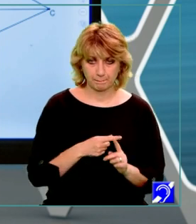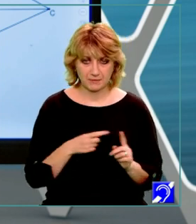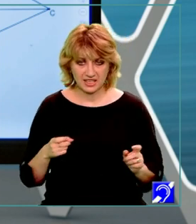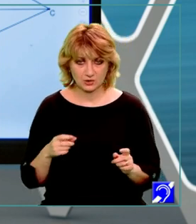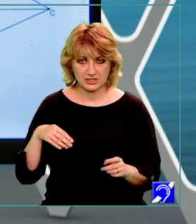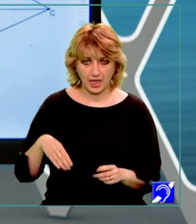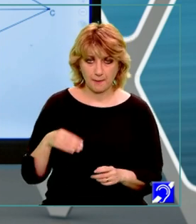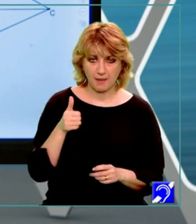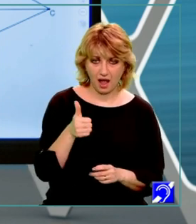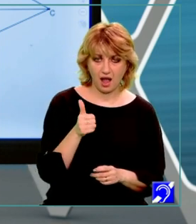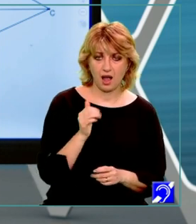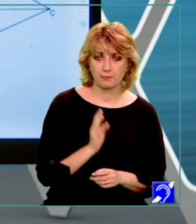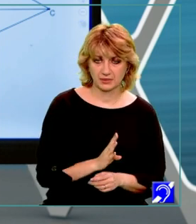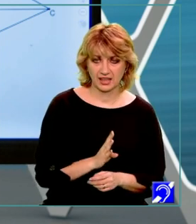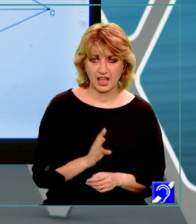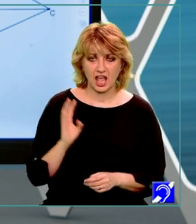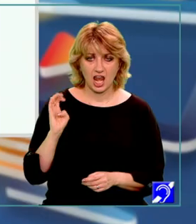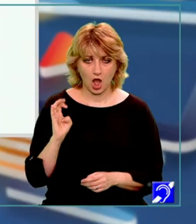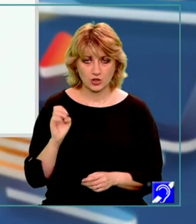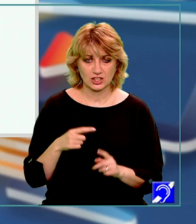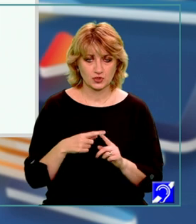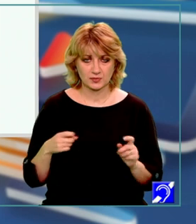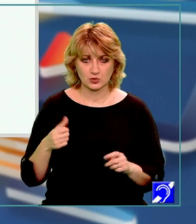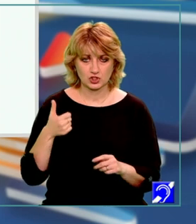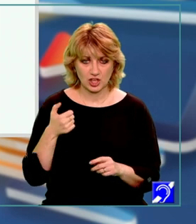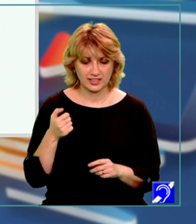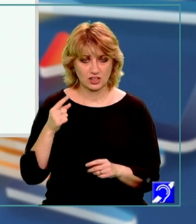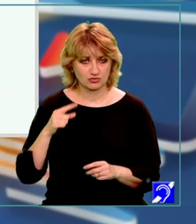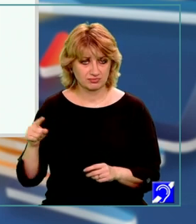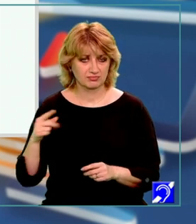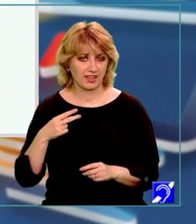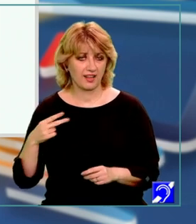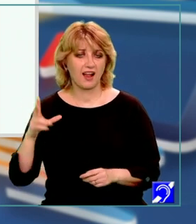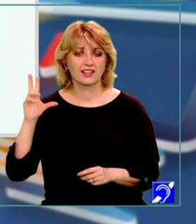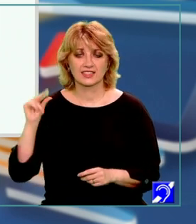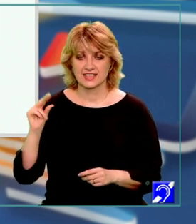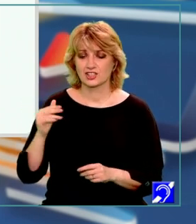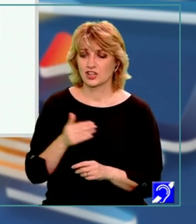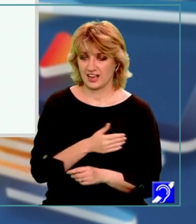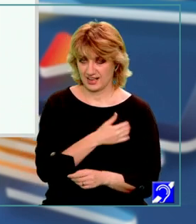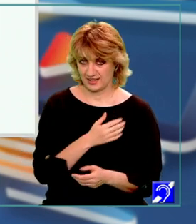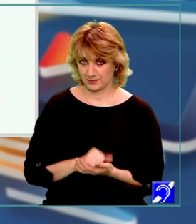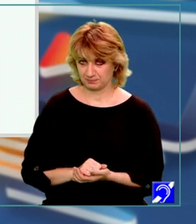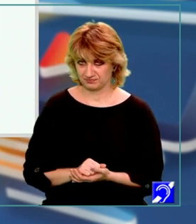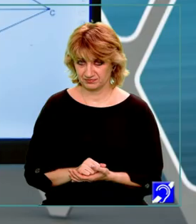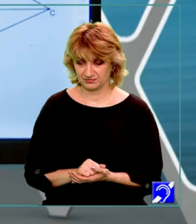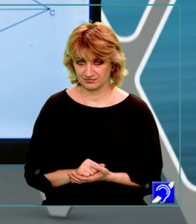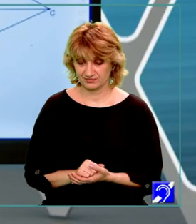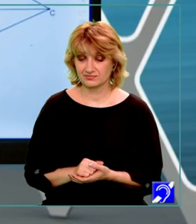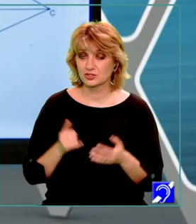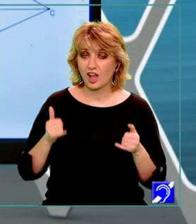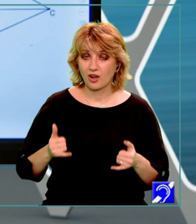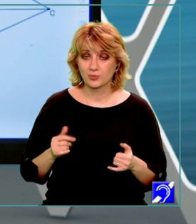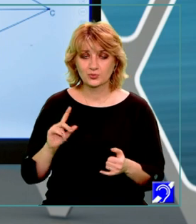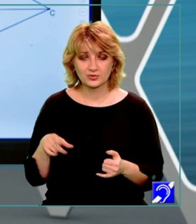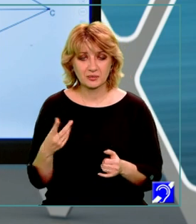MAB. 90 de grade minus 60 de grade este egal cu 30 de grade. și acum